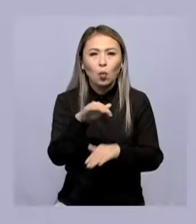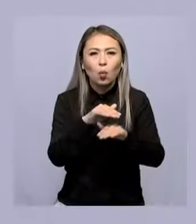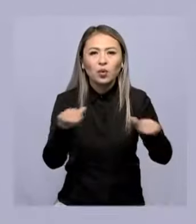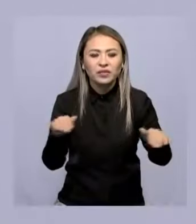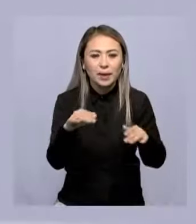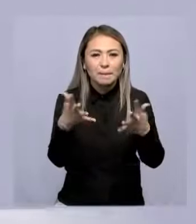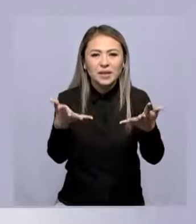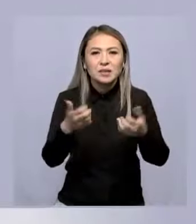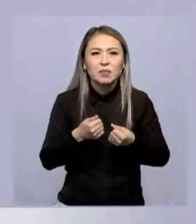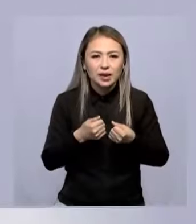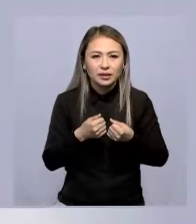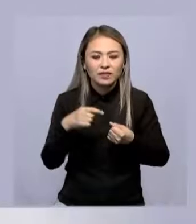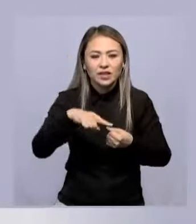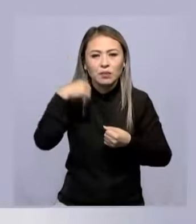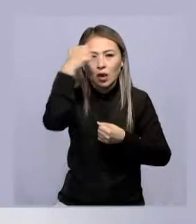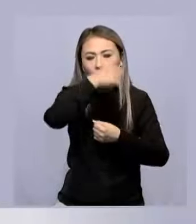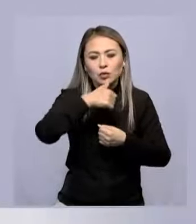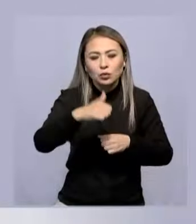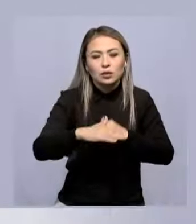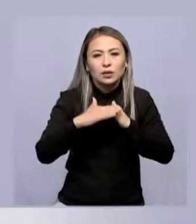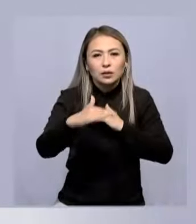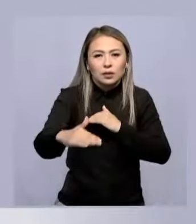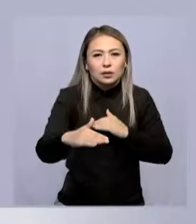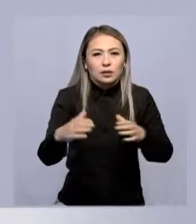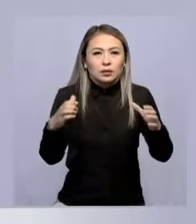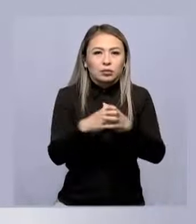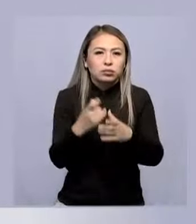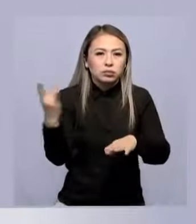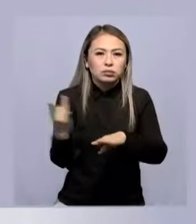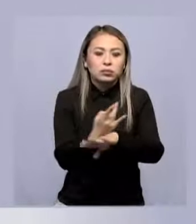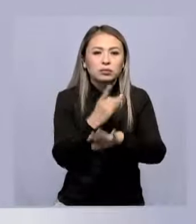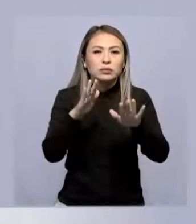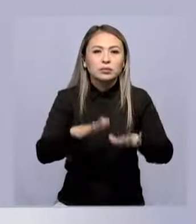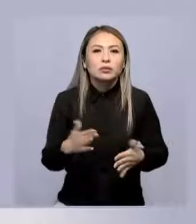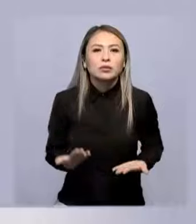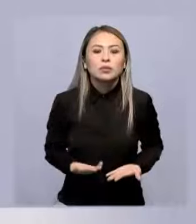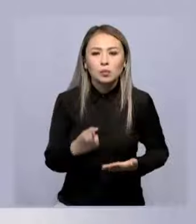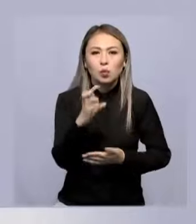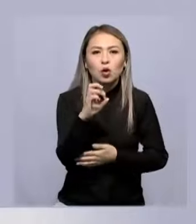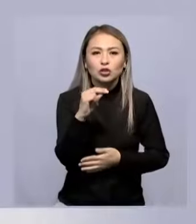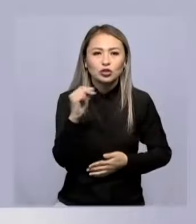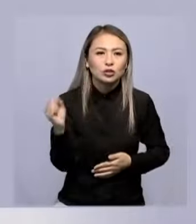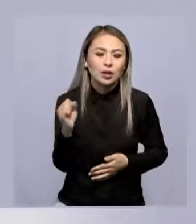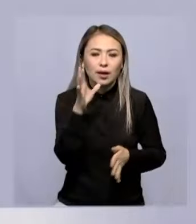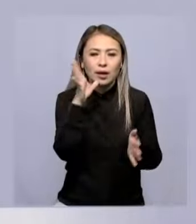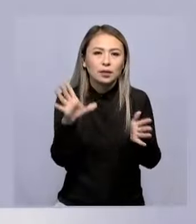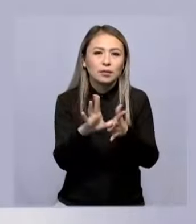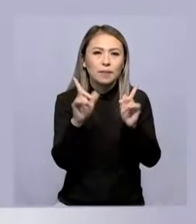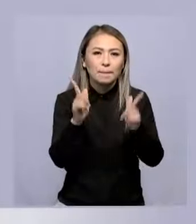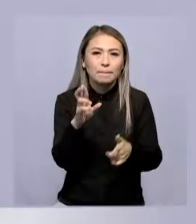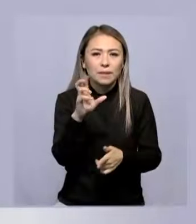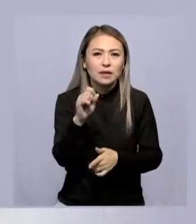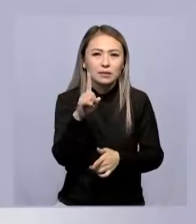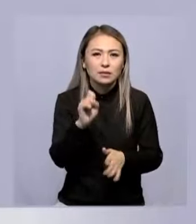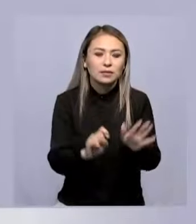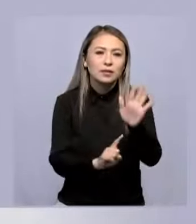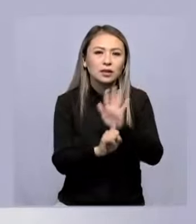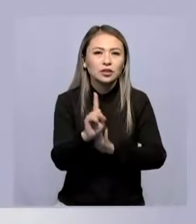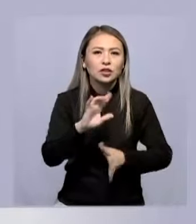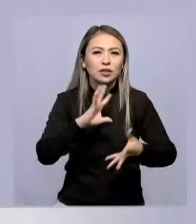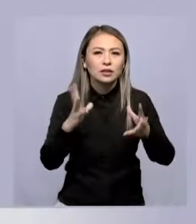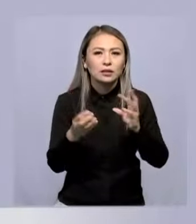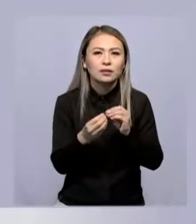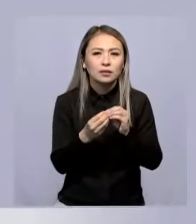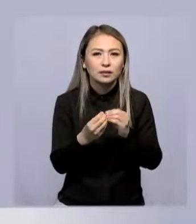Бұл ел чемпионатын өткізу барысында алғашырет Қалқыралық Боча Федерациясының электронды базасын қолдандық. Ол әр ойының